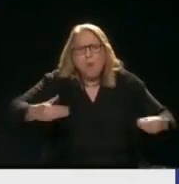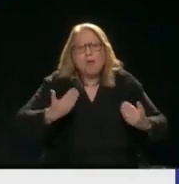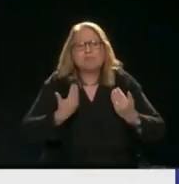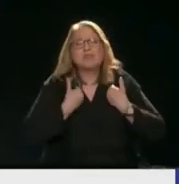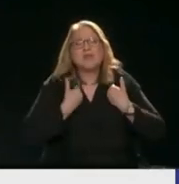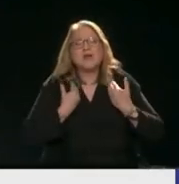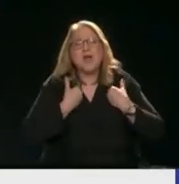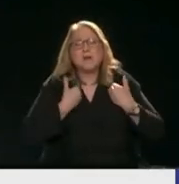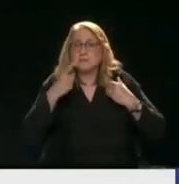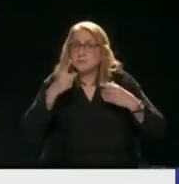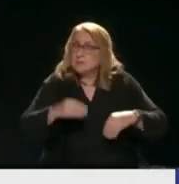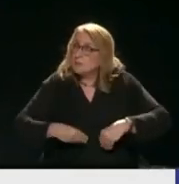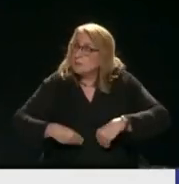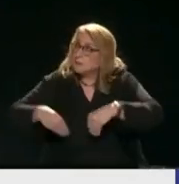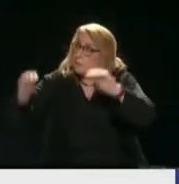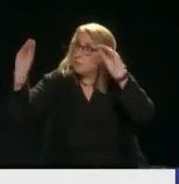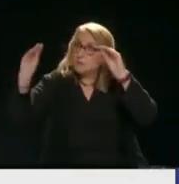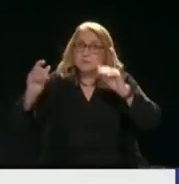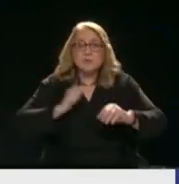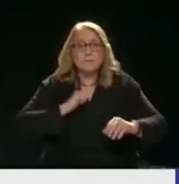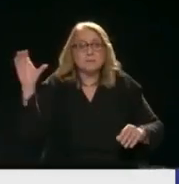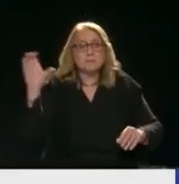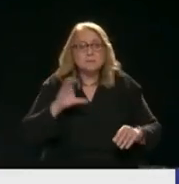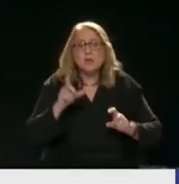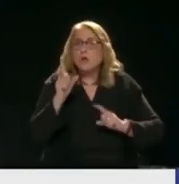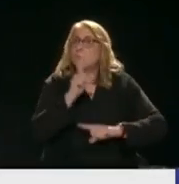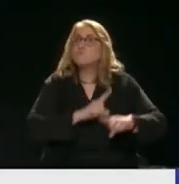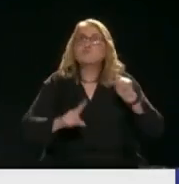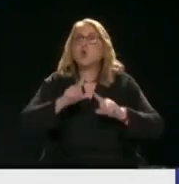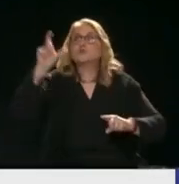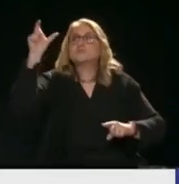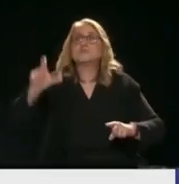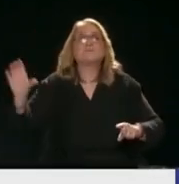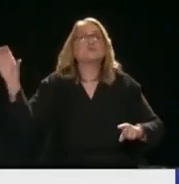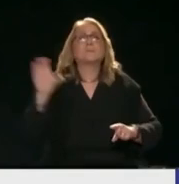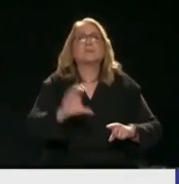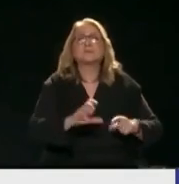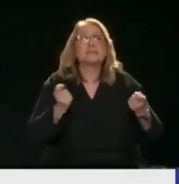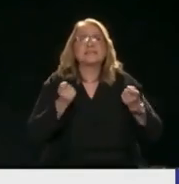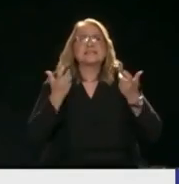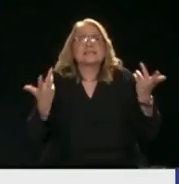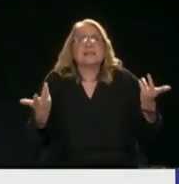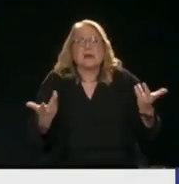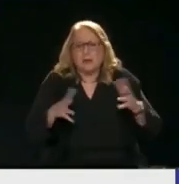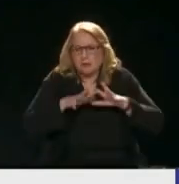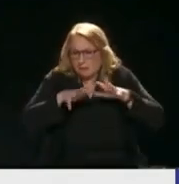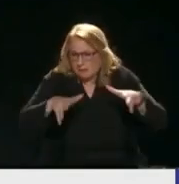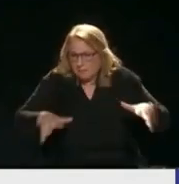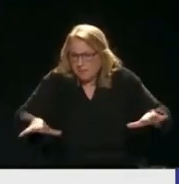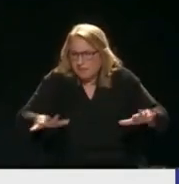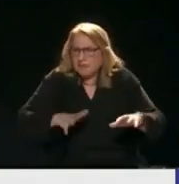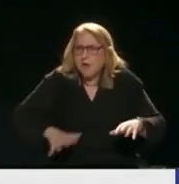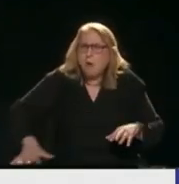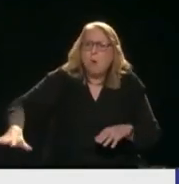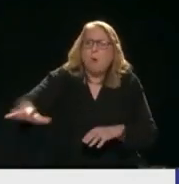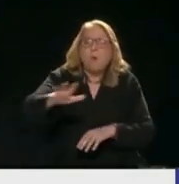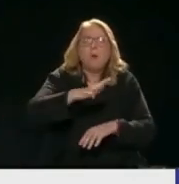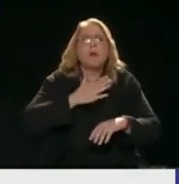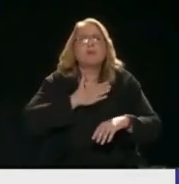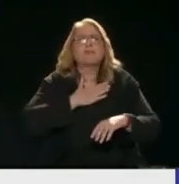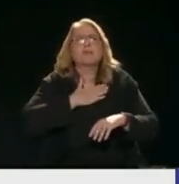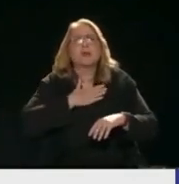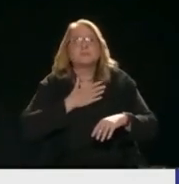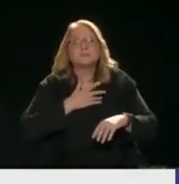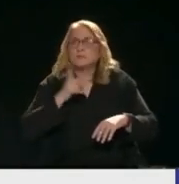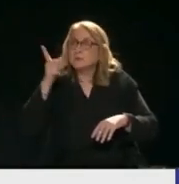στρατηγικό επενδυτή Ποιος είναι ο στρατηγικός επενδυτής Τι θα κάνει το δίκτυο είναι δικό μου Και θα έρθει να μου πει Ότι